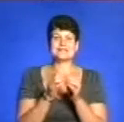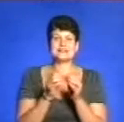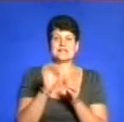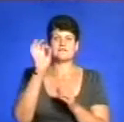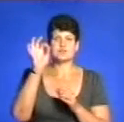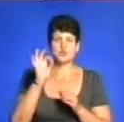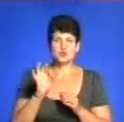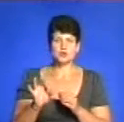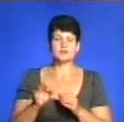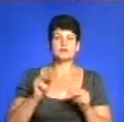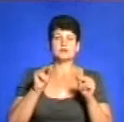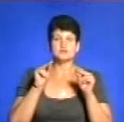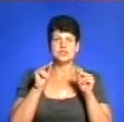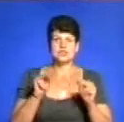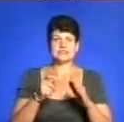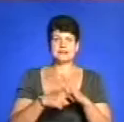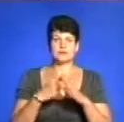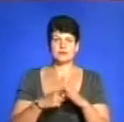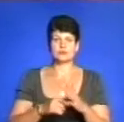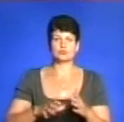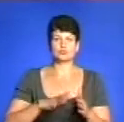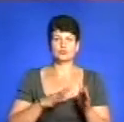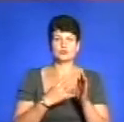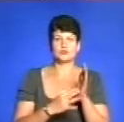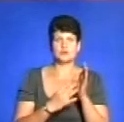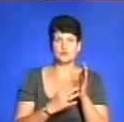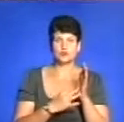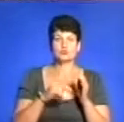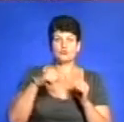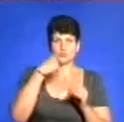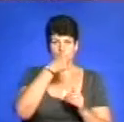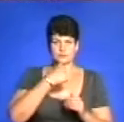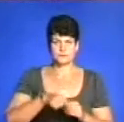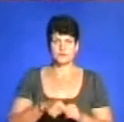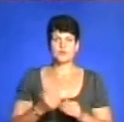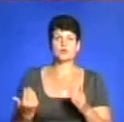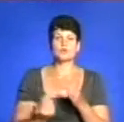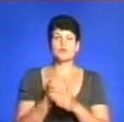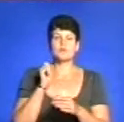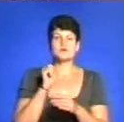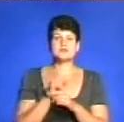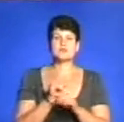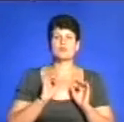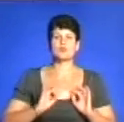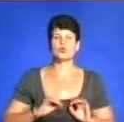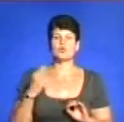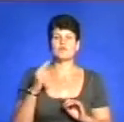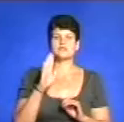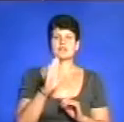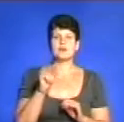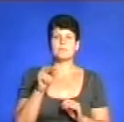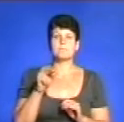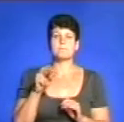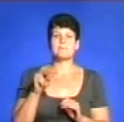легалізованих кар'єрів їх стало ще не менше 90-ти ще в цього року. Новопризначений прокурор області В'ячеслав Перш